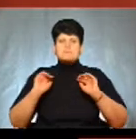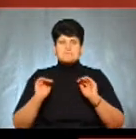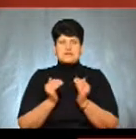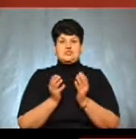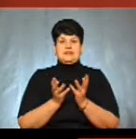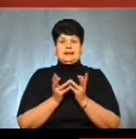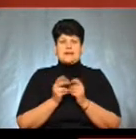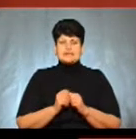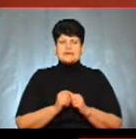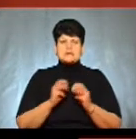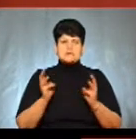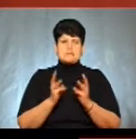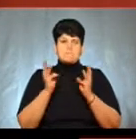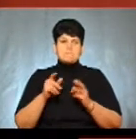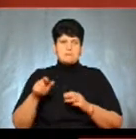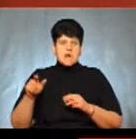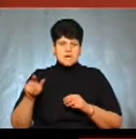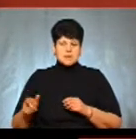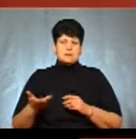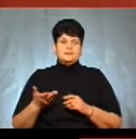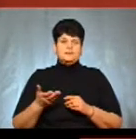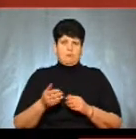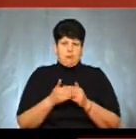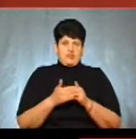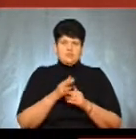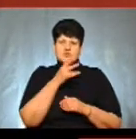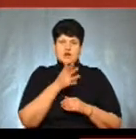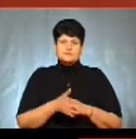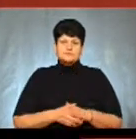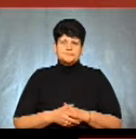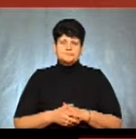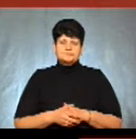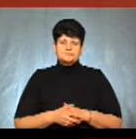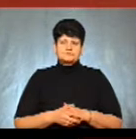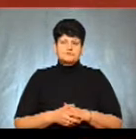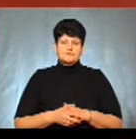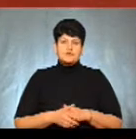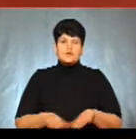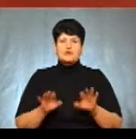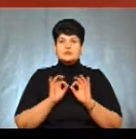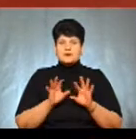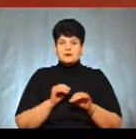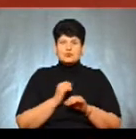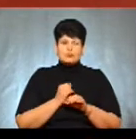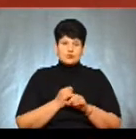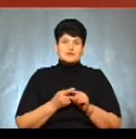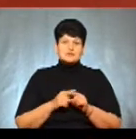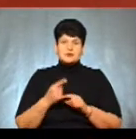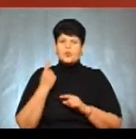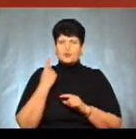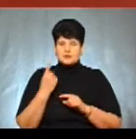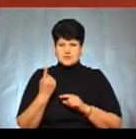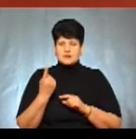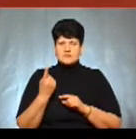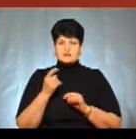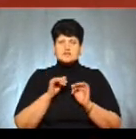кількість паліїв сухої трави вже найближчим часом? Пані Ірина. Роз'яснювальна робота – це, звичайно, одна з